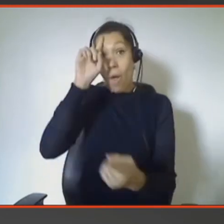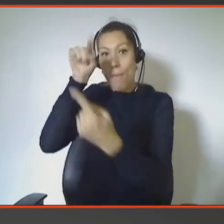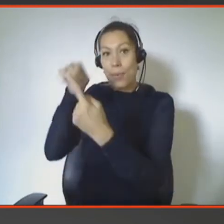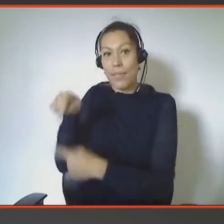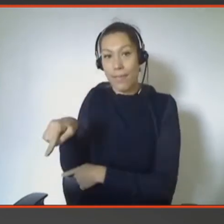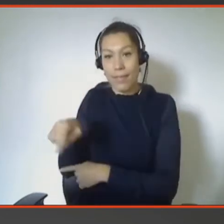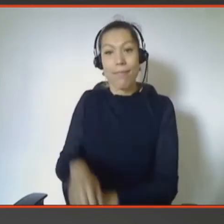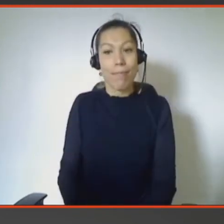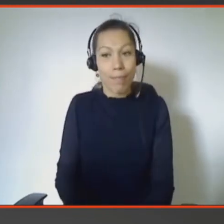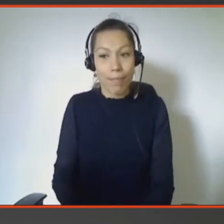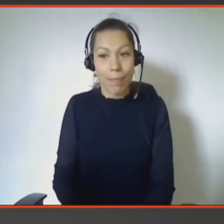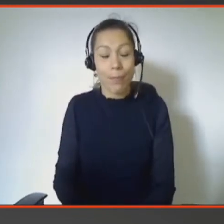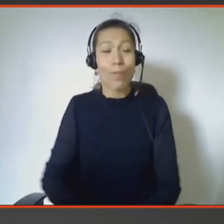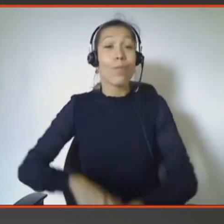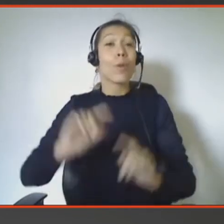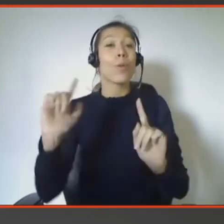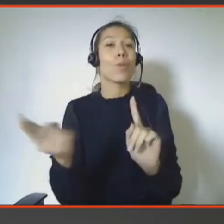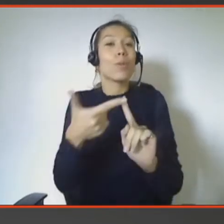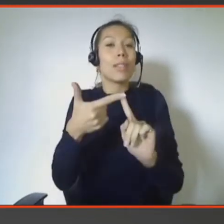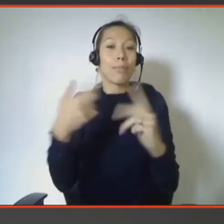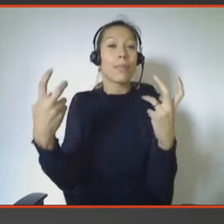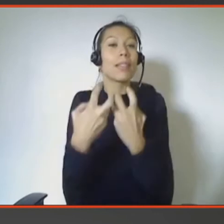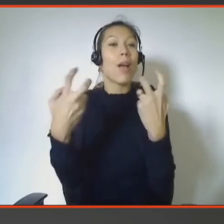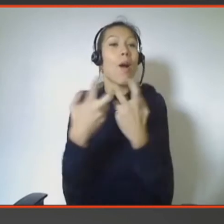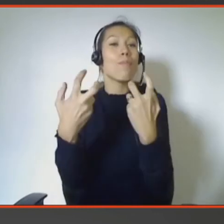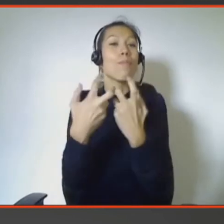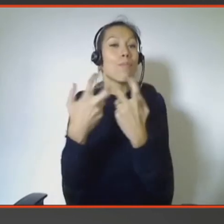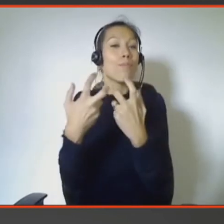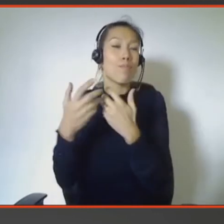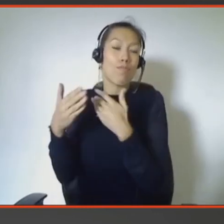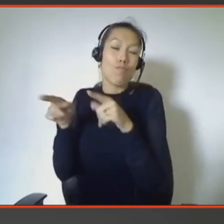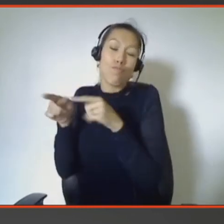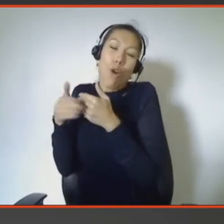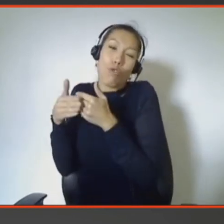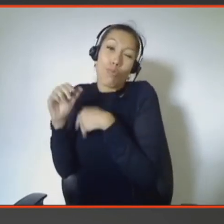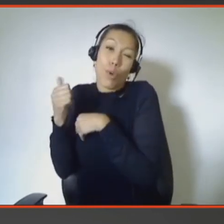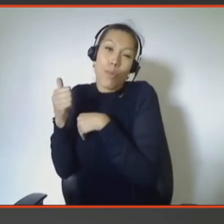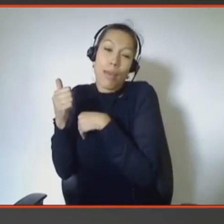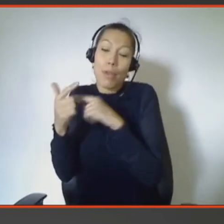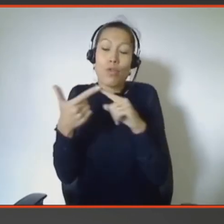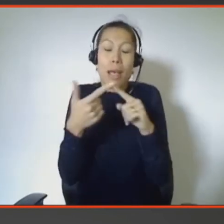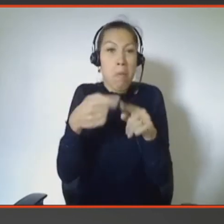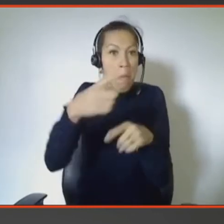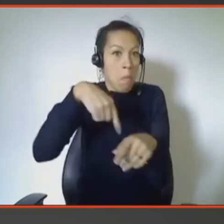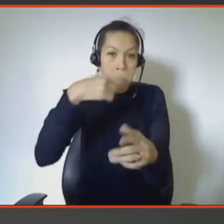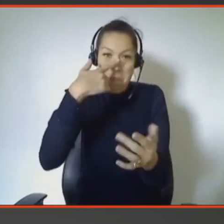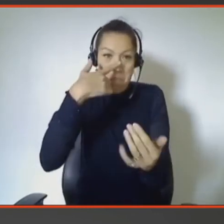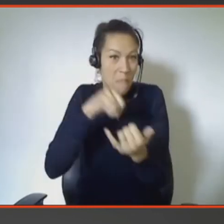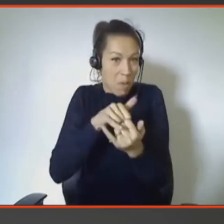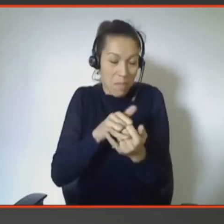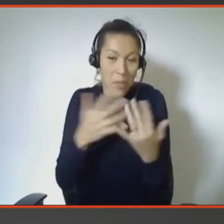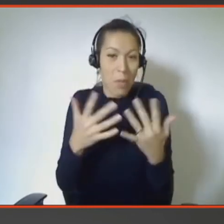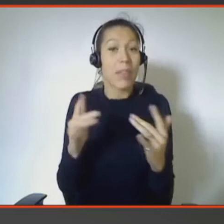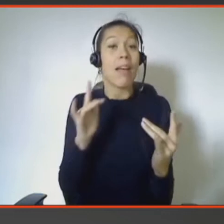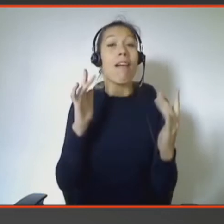Un deuxième exemple qui est très proche du premier, mais je pense qu'on y pense probablement un peu moins, Oli, c'est un lecteur